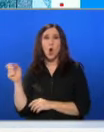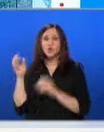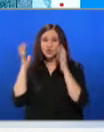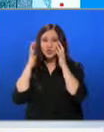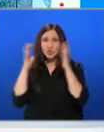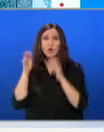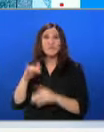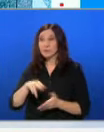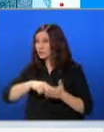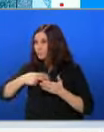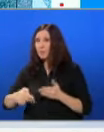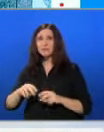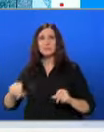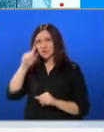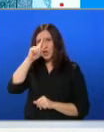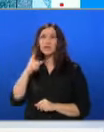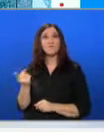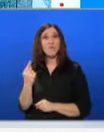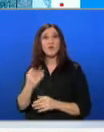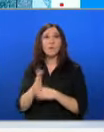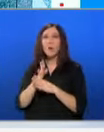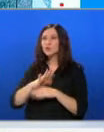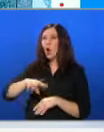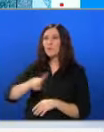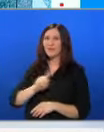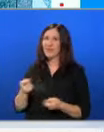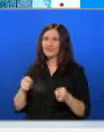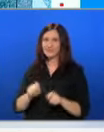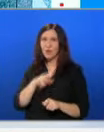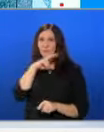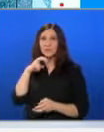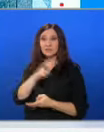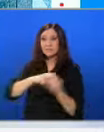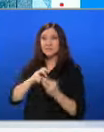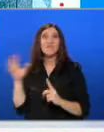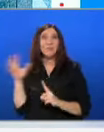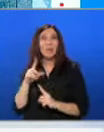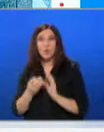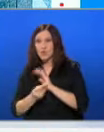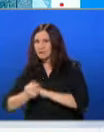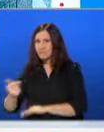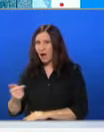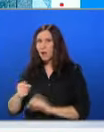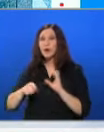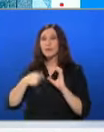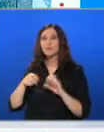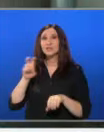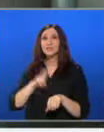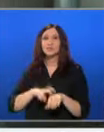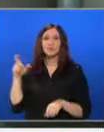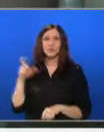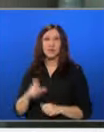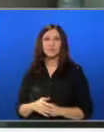успяла да повика помощ и обирът останал недовършен. Полицията издирва нападателя, който е избягал. Репортажата е на Давид Сокнаров.